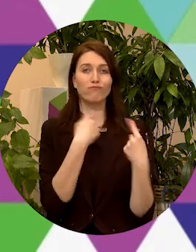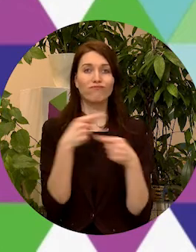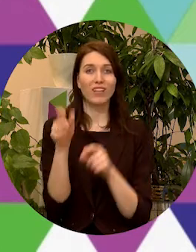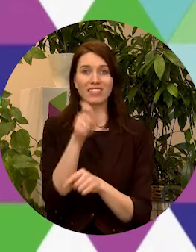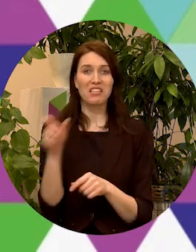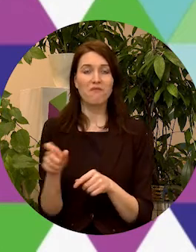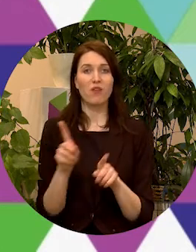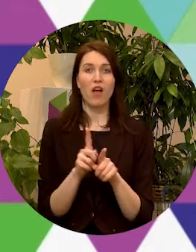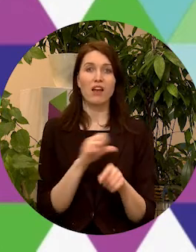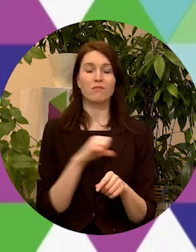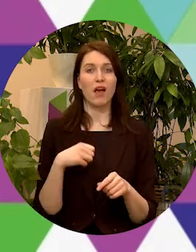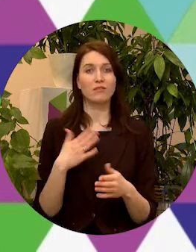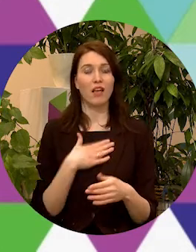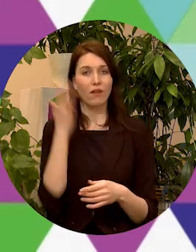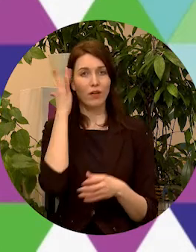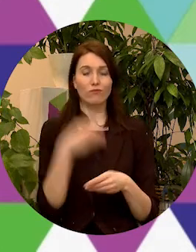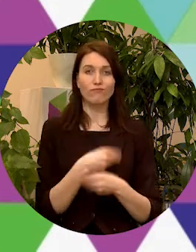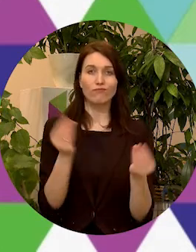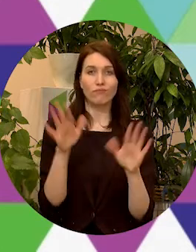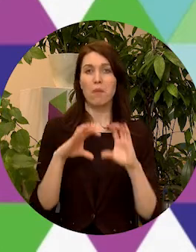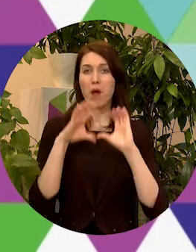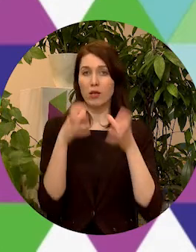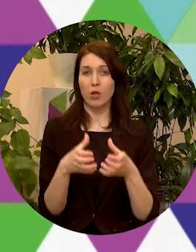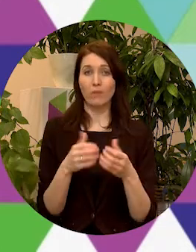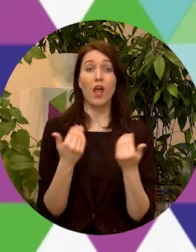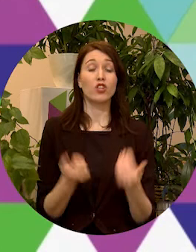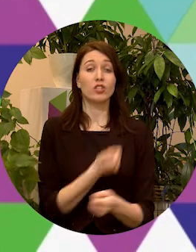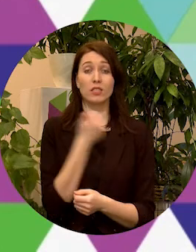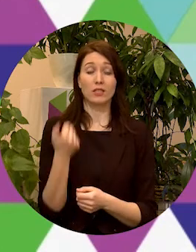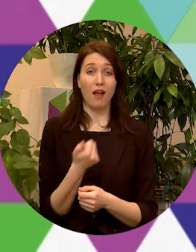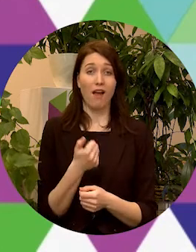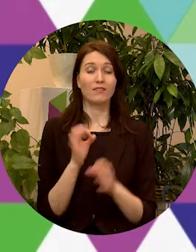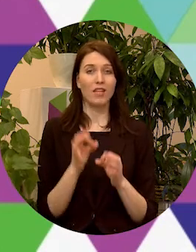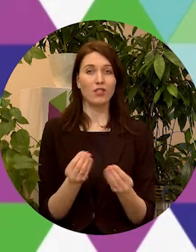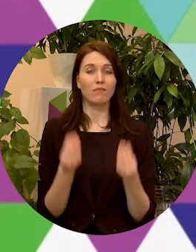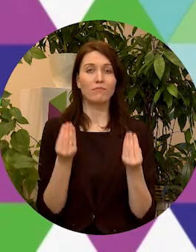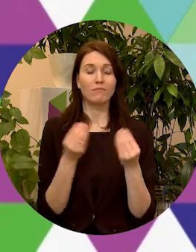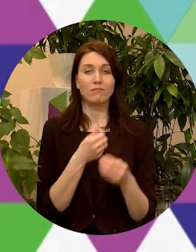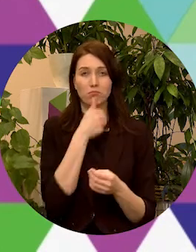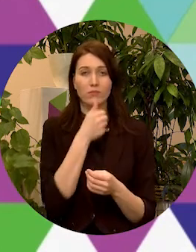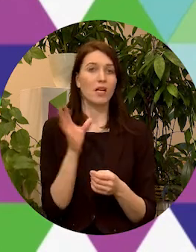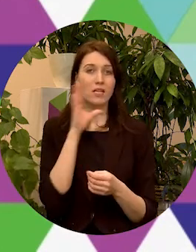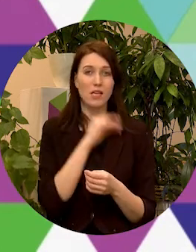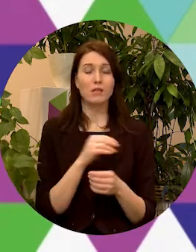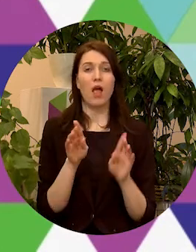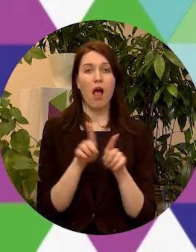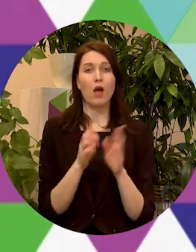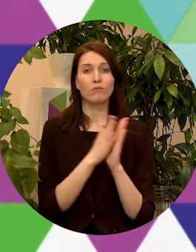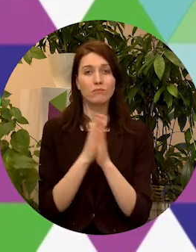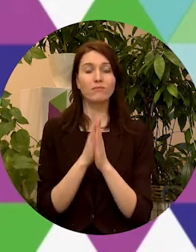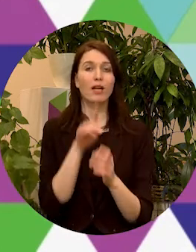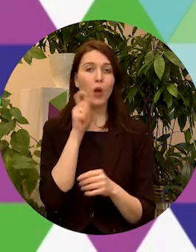dalītos savā redzējumā par pasauli. Šis gads ir tiešām fantastiski iespēja, tāpēc aicina jauniešus būt